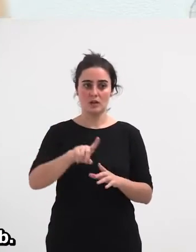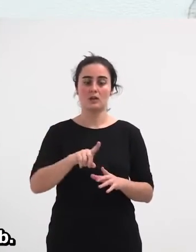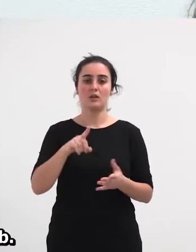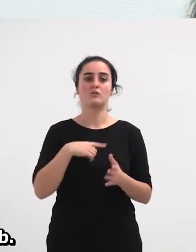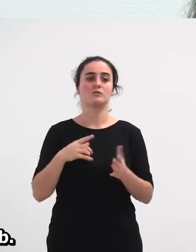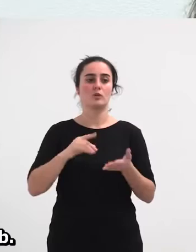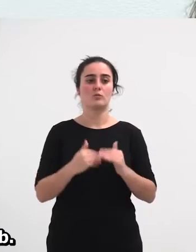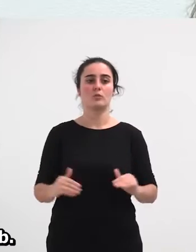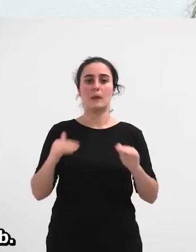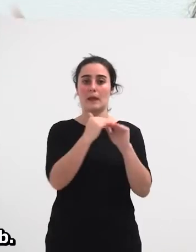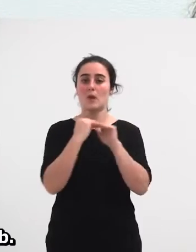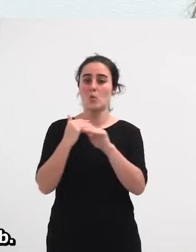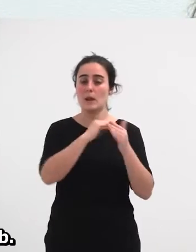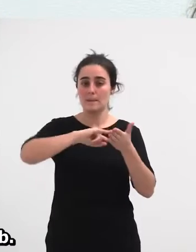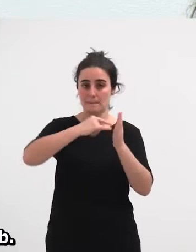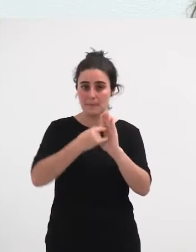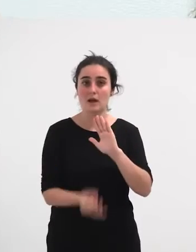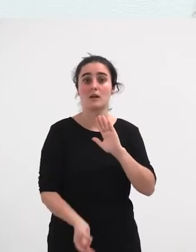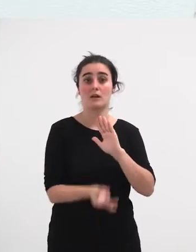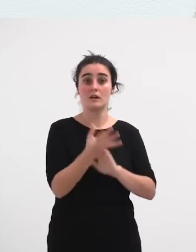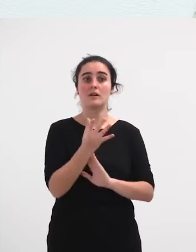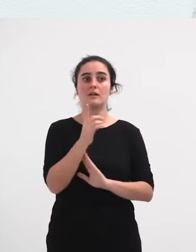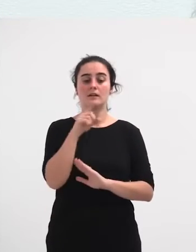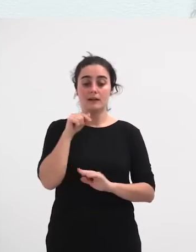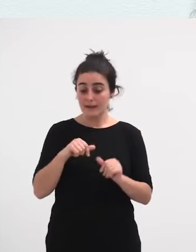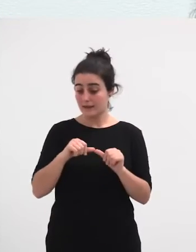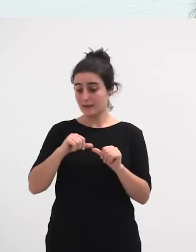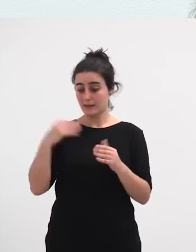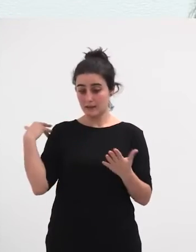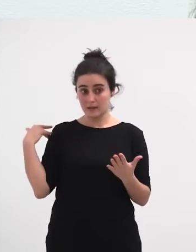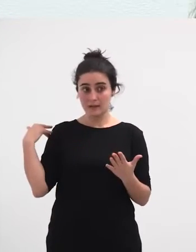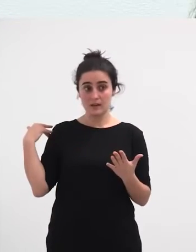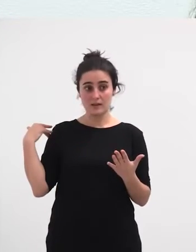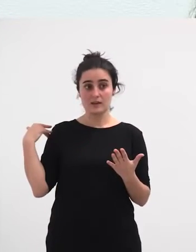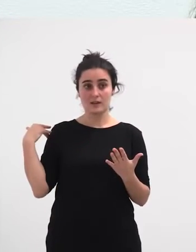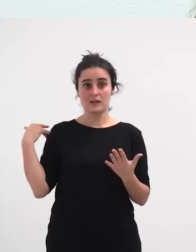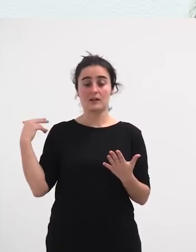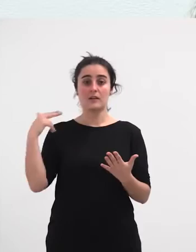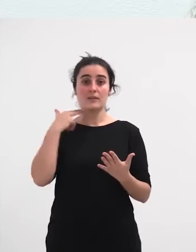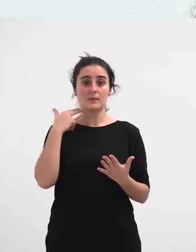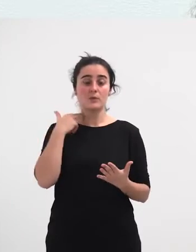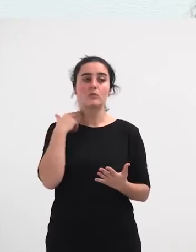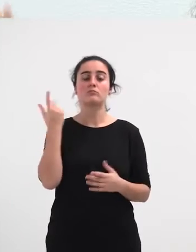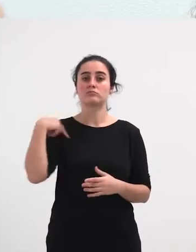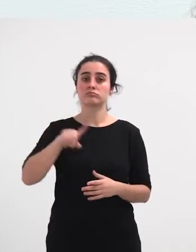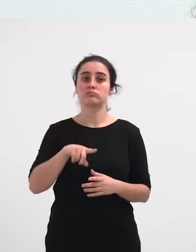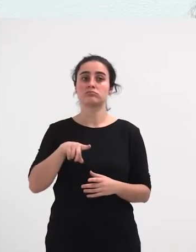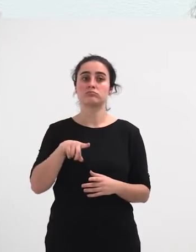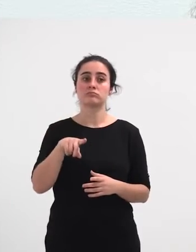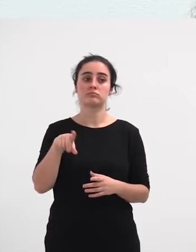plana, egin zuten berdintasun foru araua, eta hor dutik, oraingo EAJaren diputazioak erabaki du,